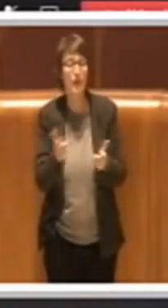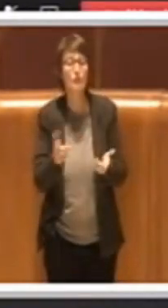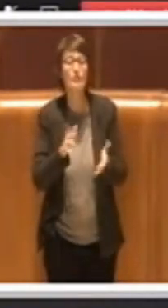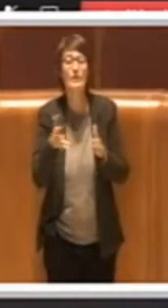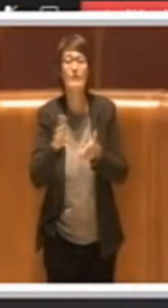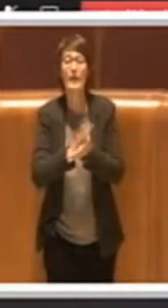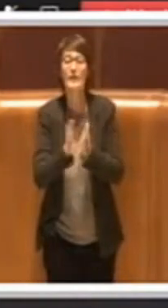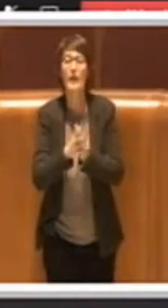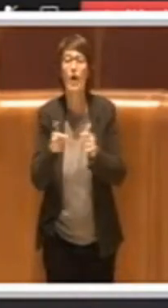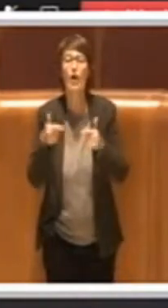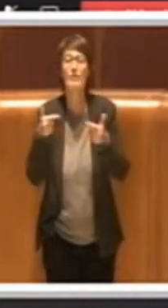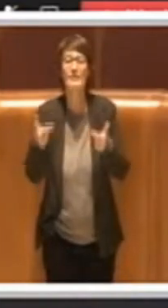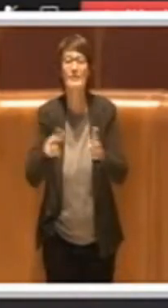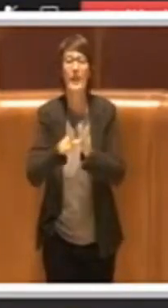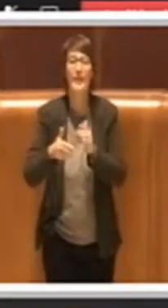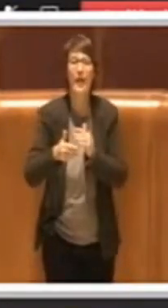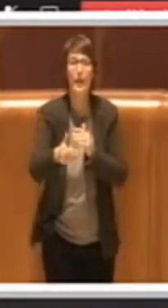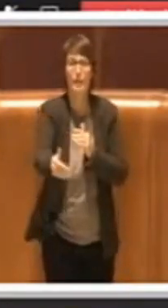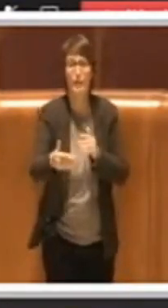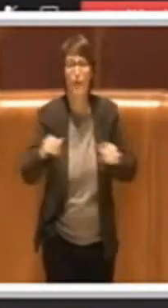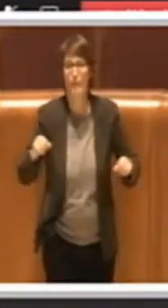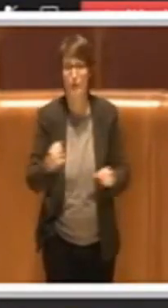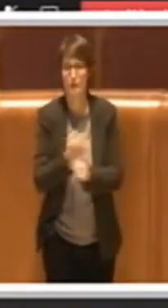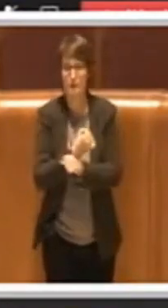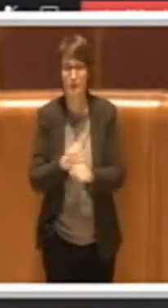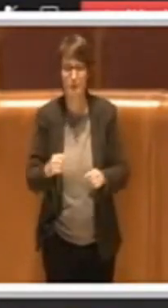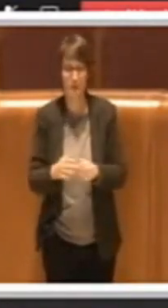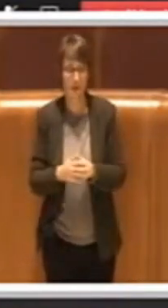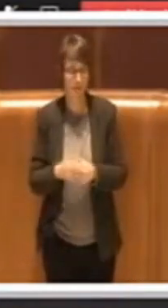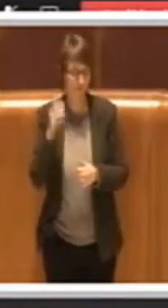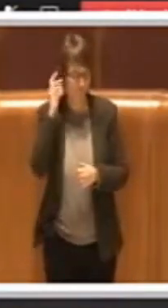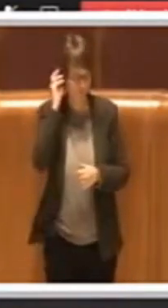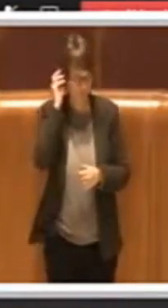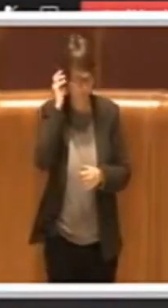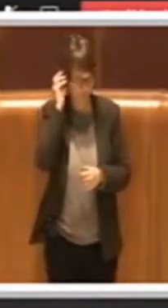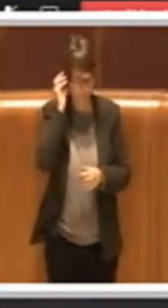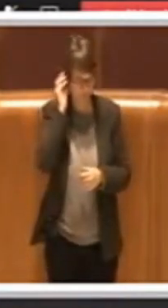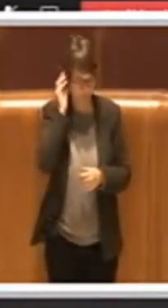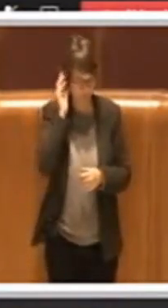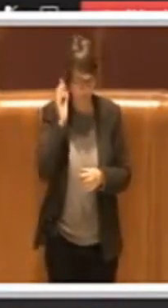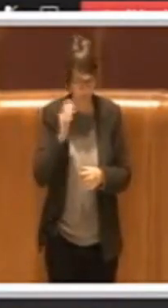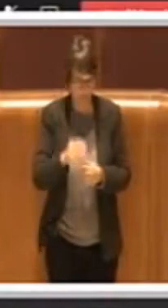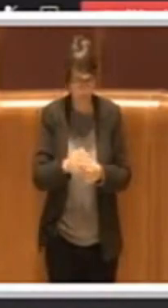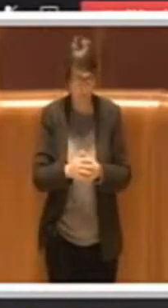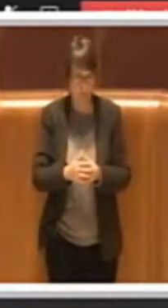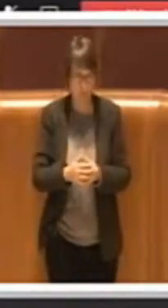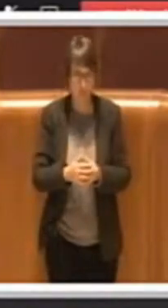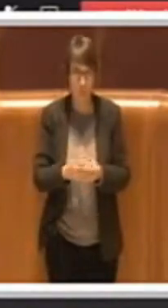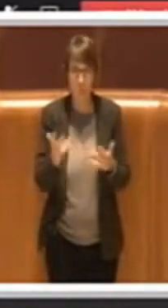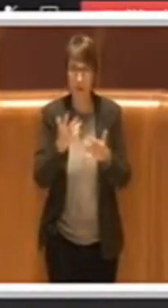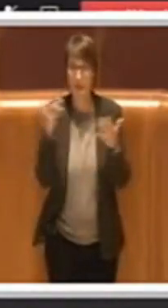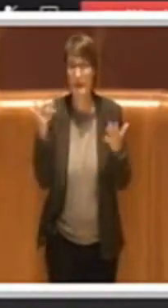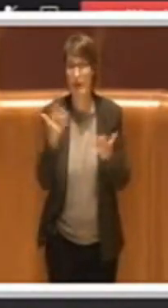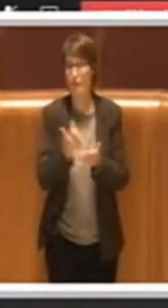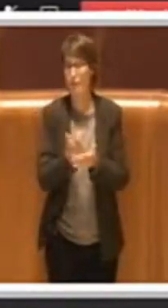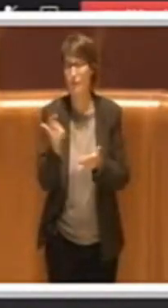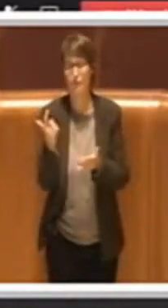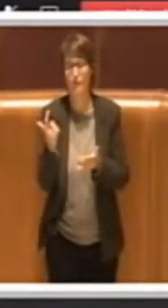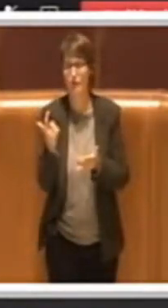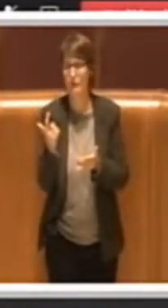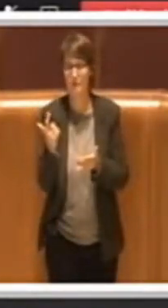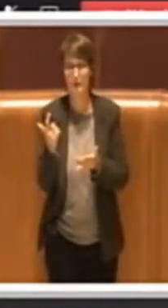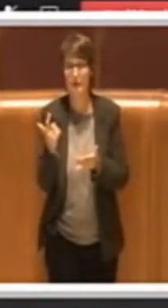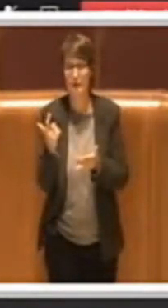persone. Quindi è fondamentale modificare la pianta organica, fondamentale assolutamente anche